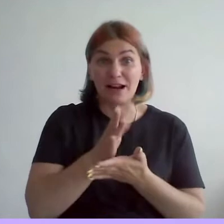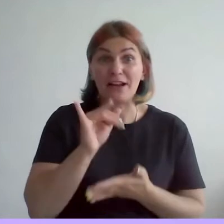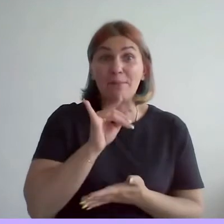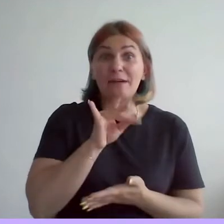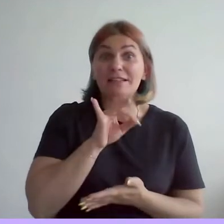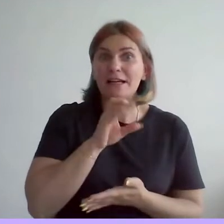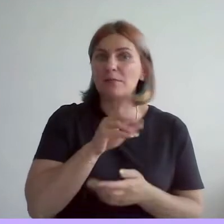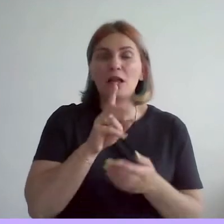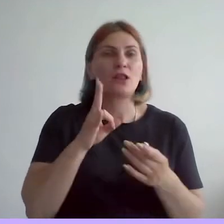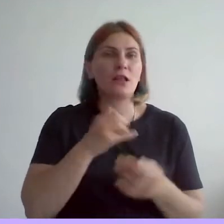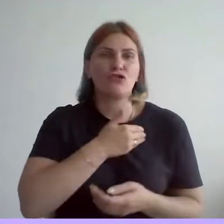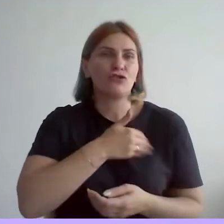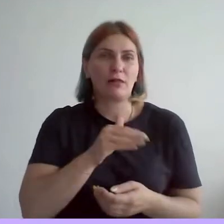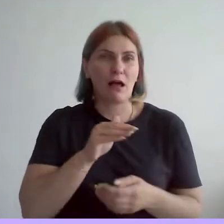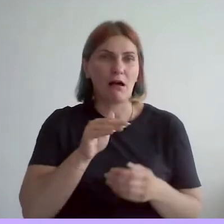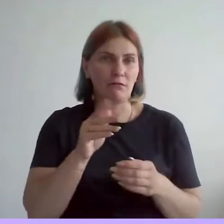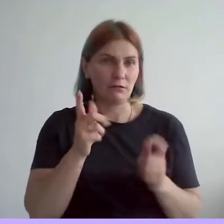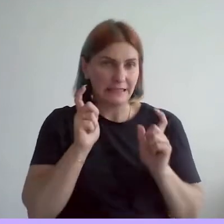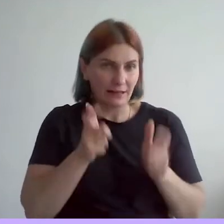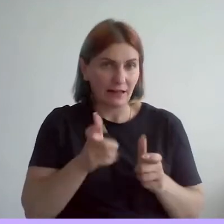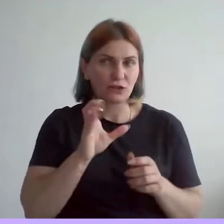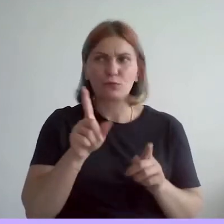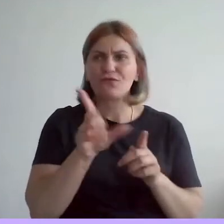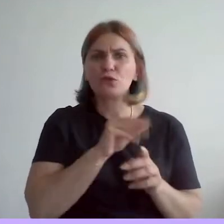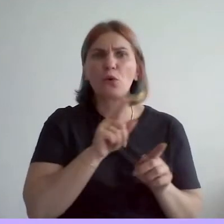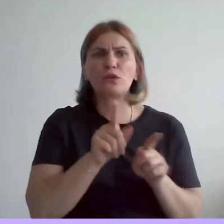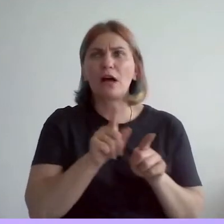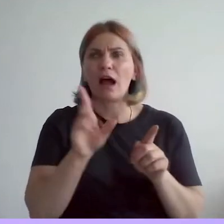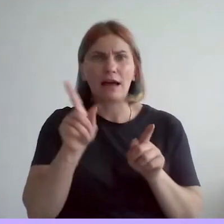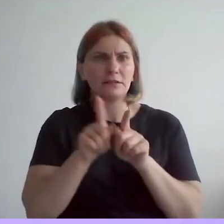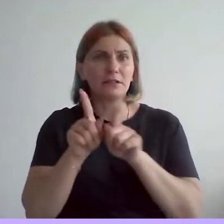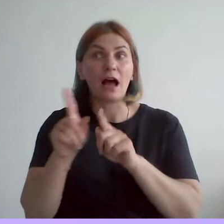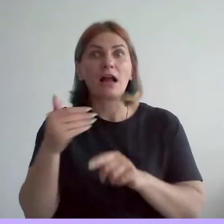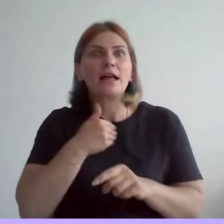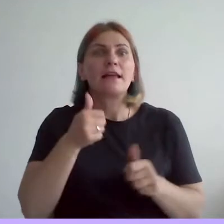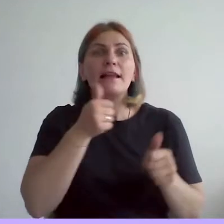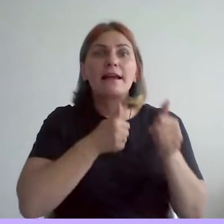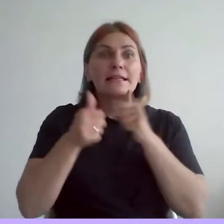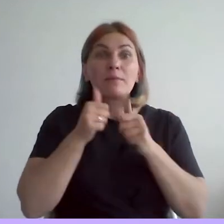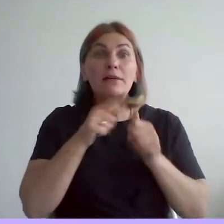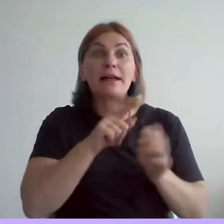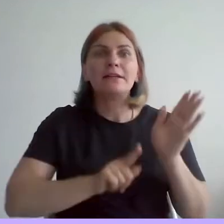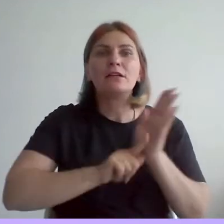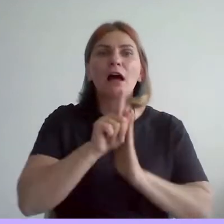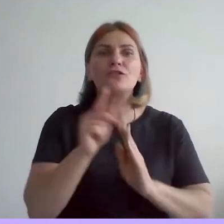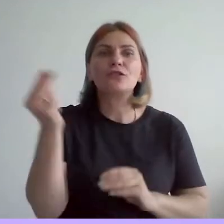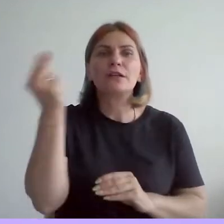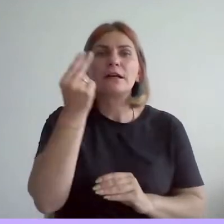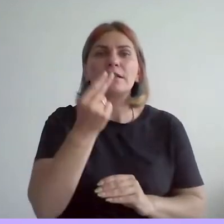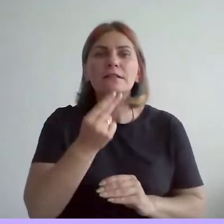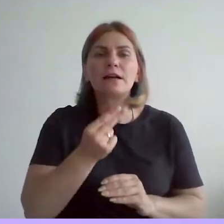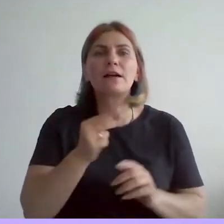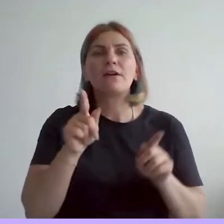должно быть одинаково. Им хотелось экспериментировать, и они стали писать картины в такой дробной